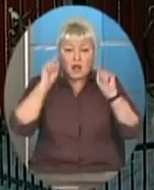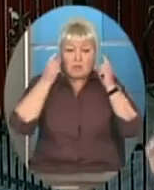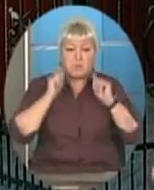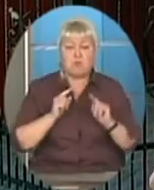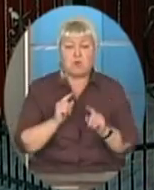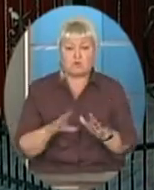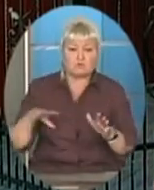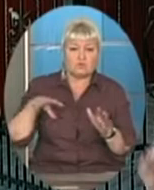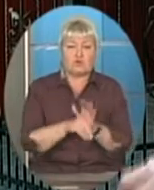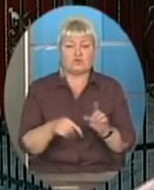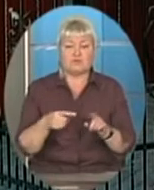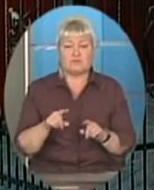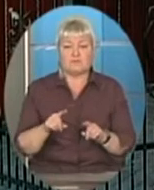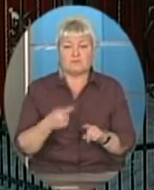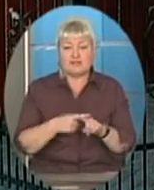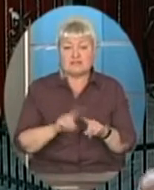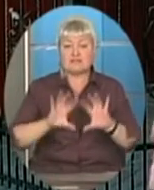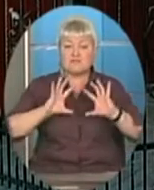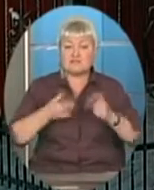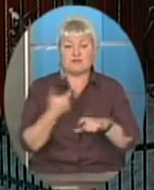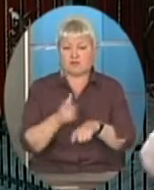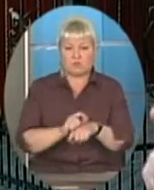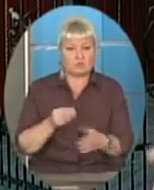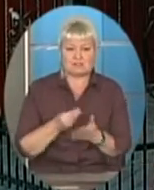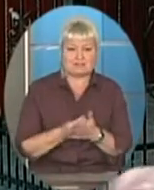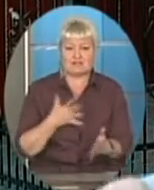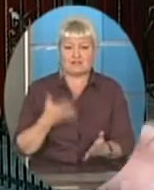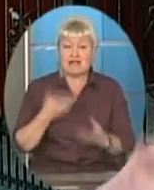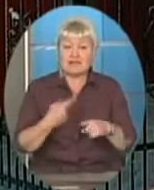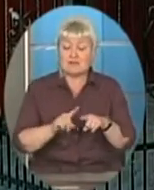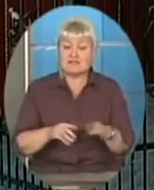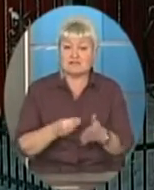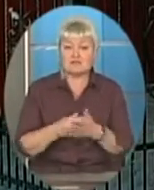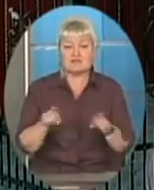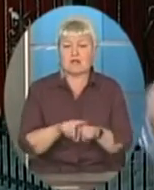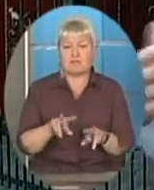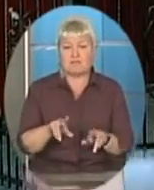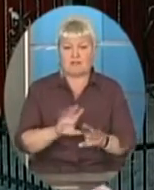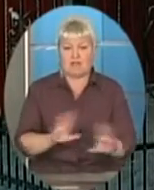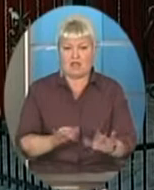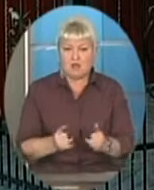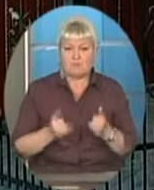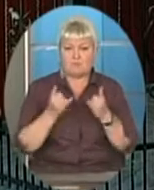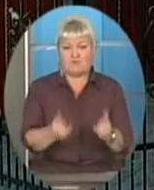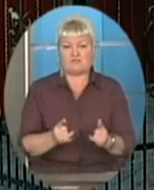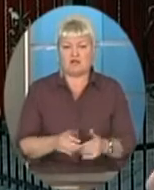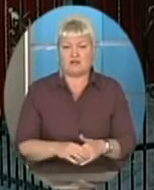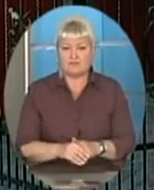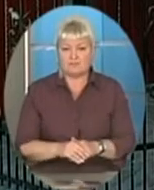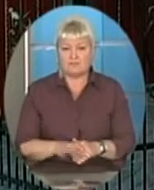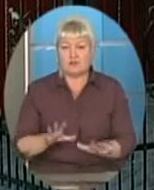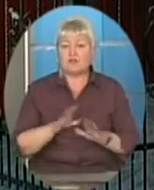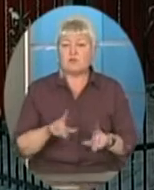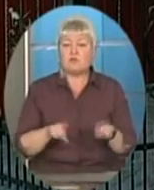що в світі це дуже і ціниться. Якби то не цінилося, так би не поважали, призові ці би не давали. Не було б